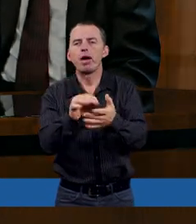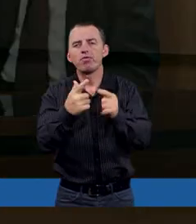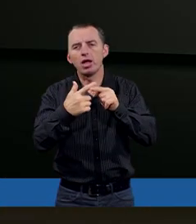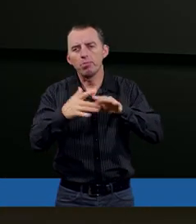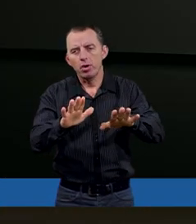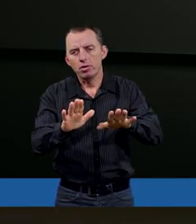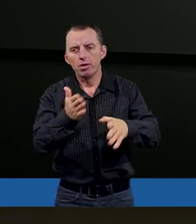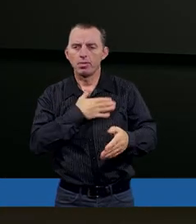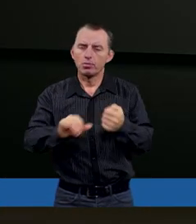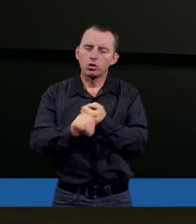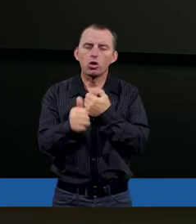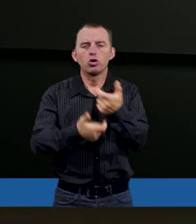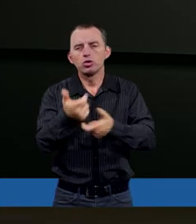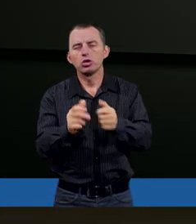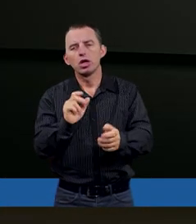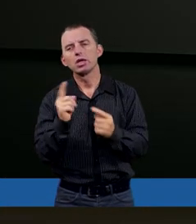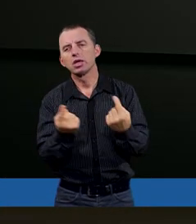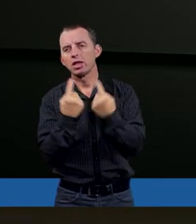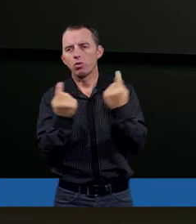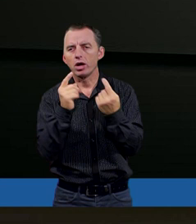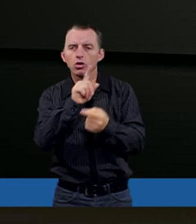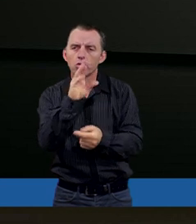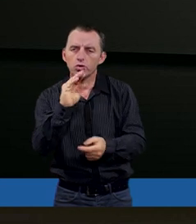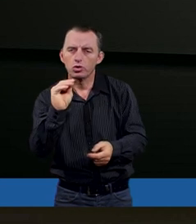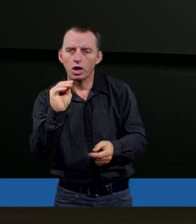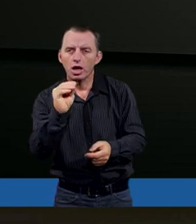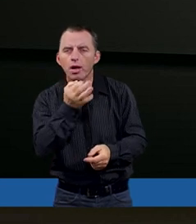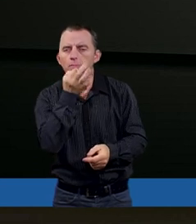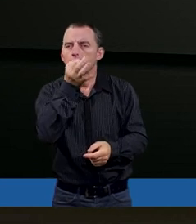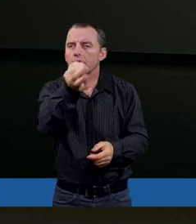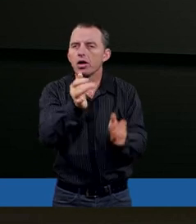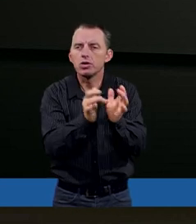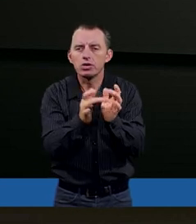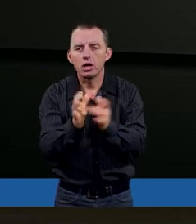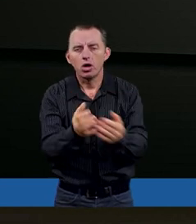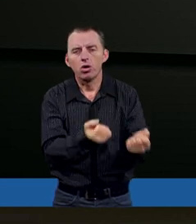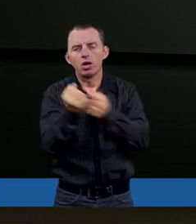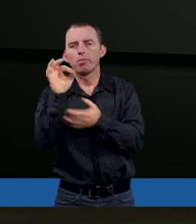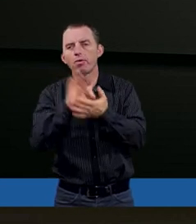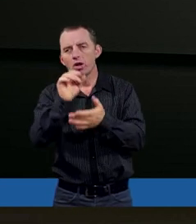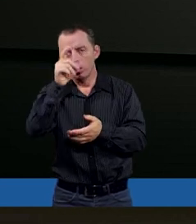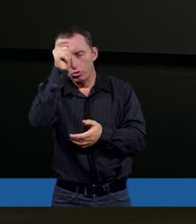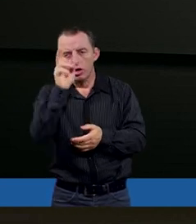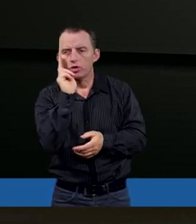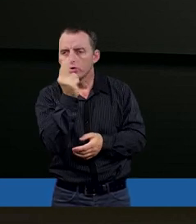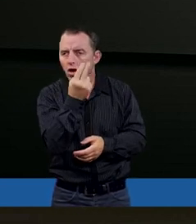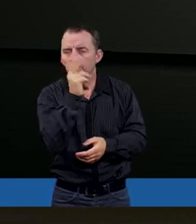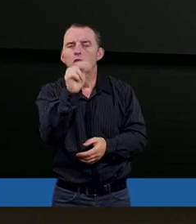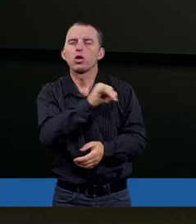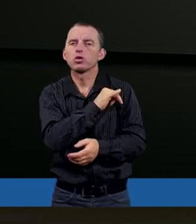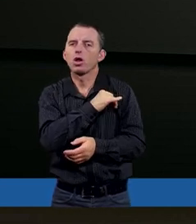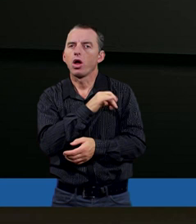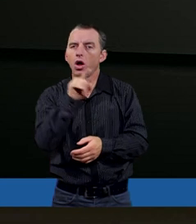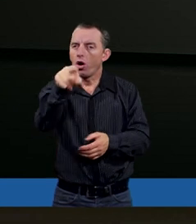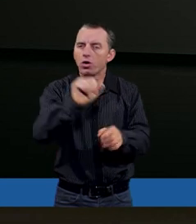mamy do czynienia z sytuacją, że pytają się Jezusa odnośnie pewnego człowieka ślepego, kto zgrzeszył, że